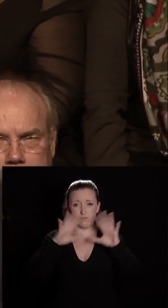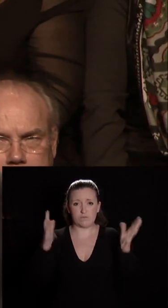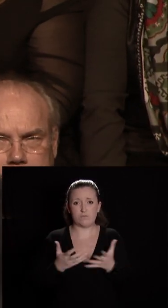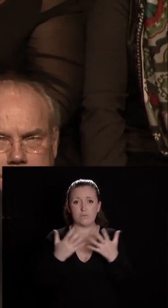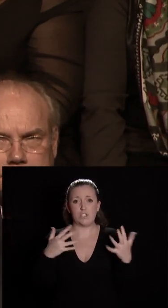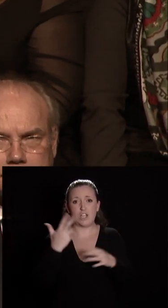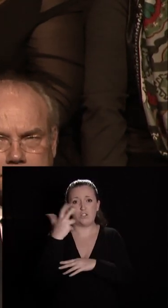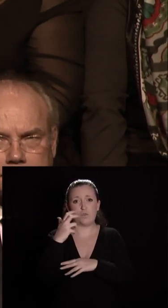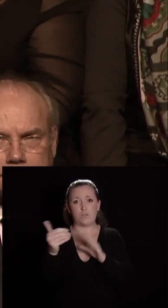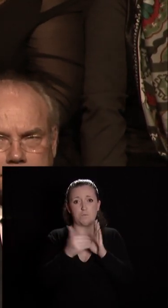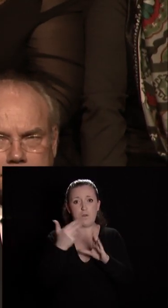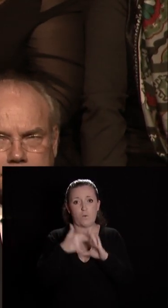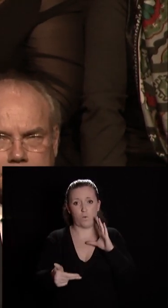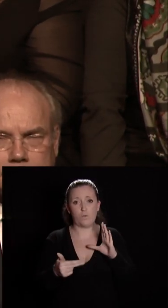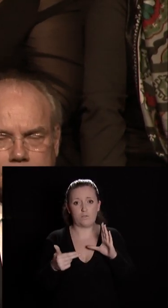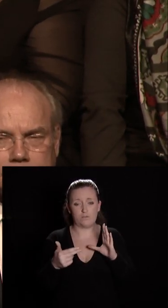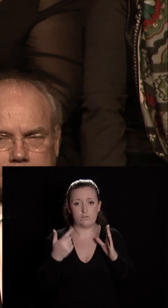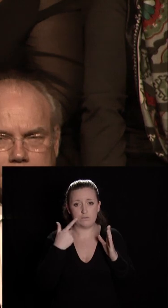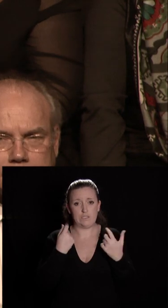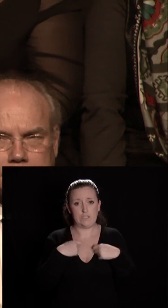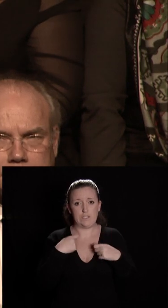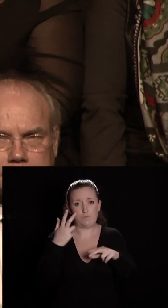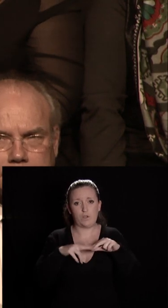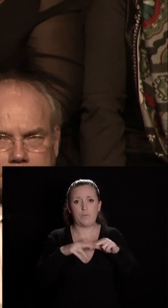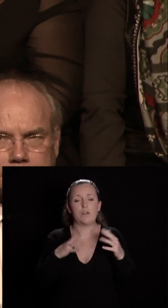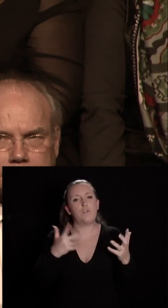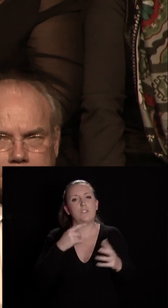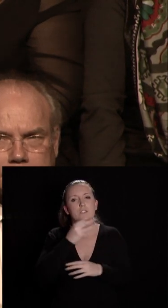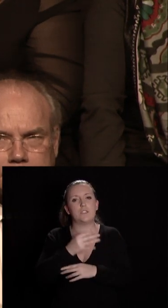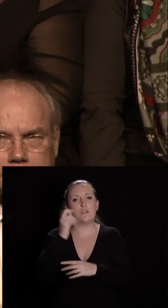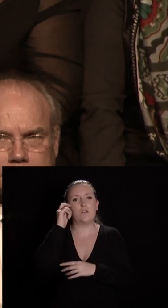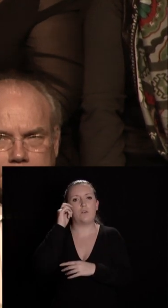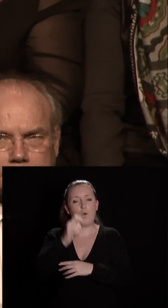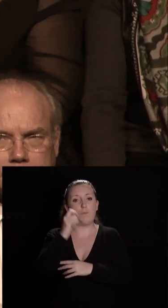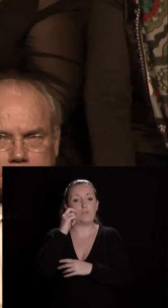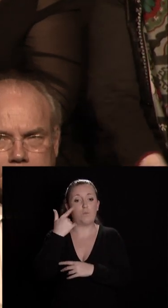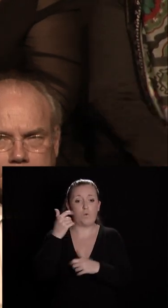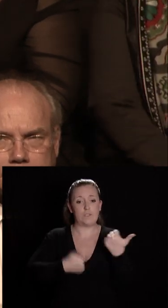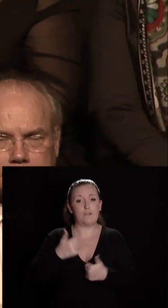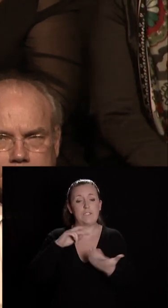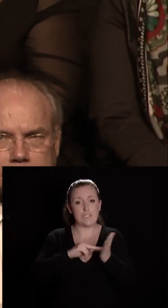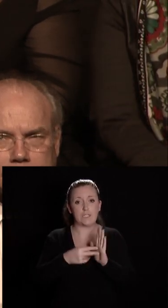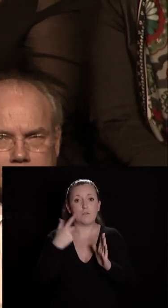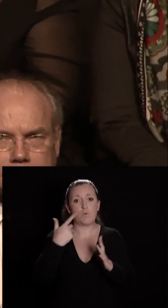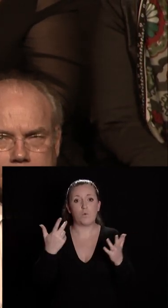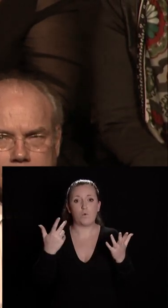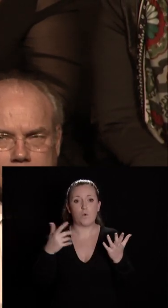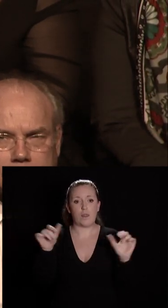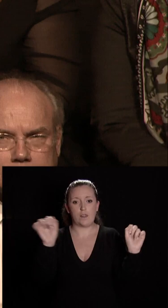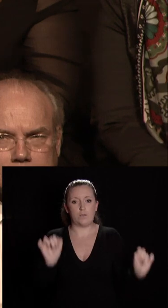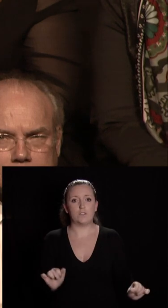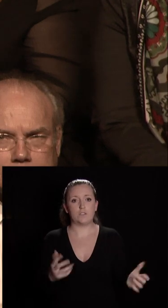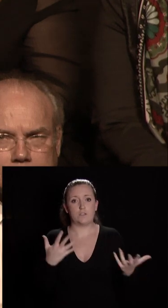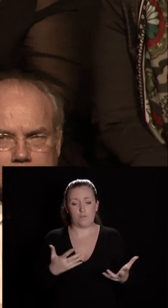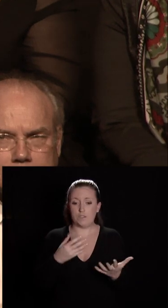000 euros et je voudrais rendre hommage ici aux services techniques on en parle peu de nettoyage je voudrais